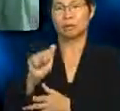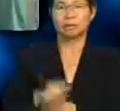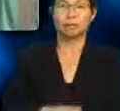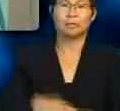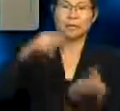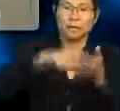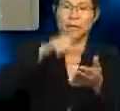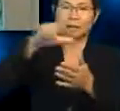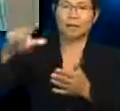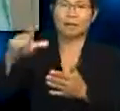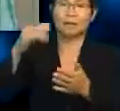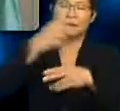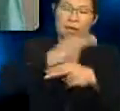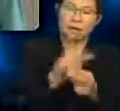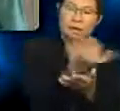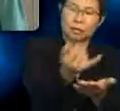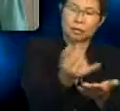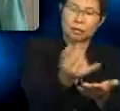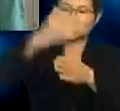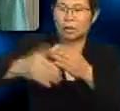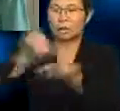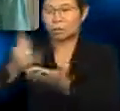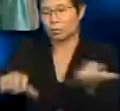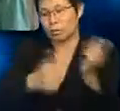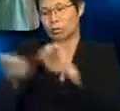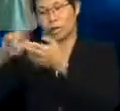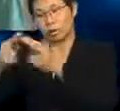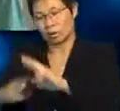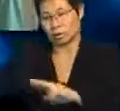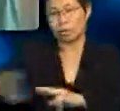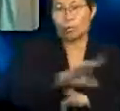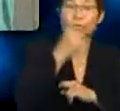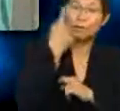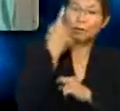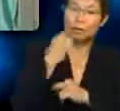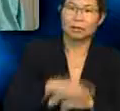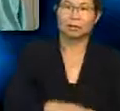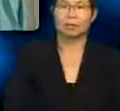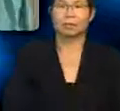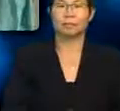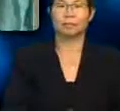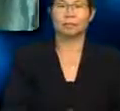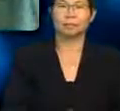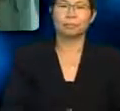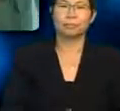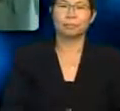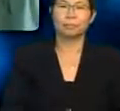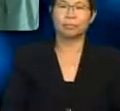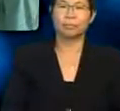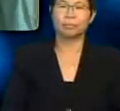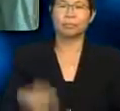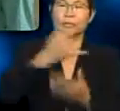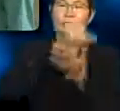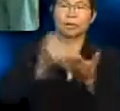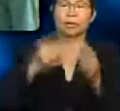Inilah hasil-hasil lukisan Yang tadi lukis oleh rakan-rakan kamu sebentar tadi. Baik, ini lukisan